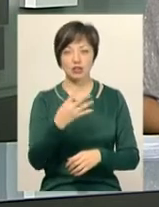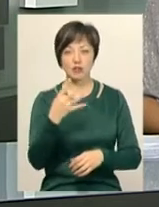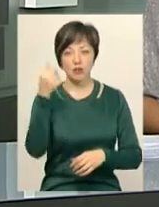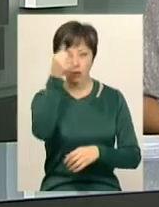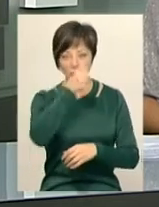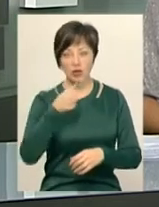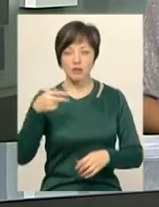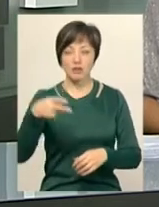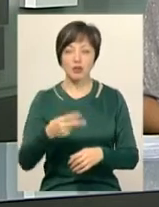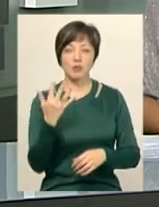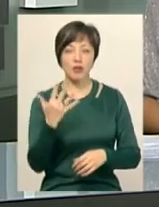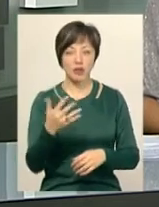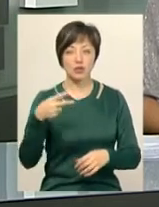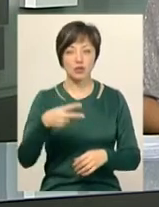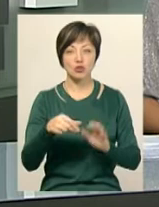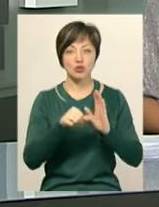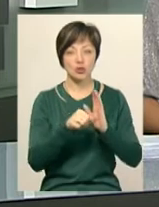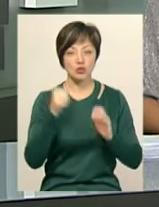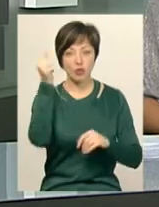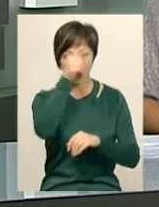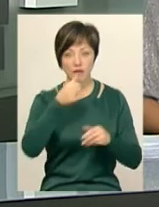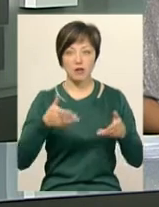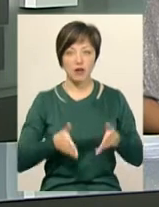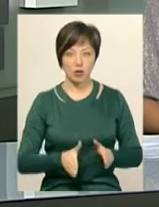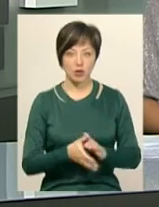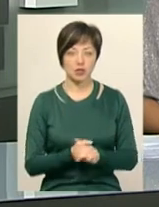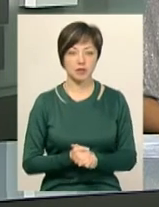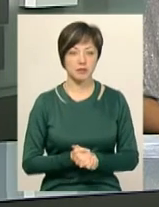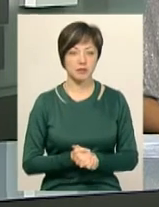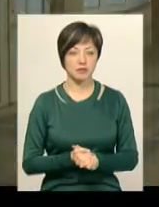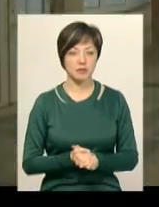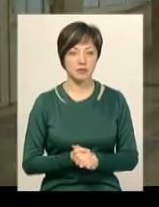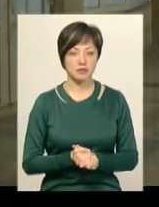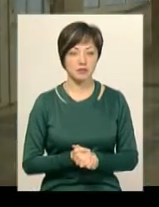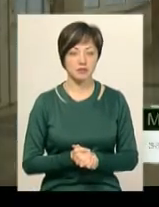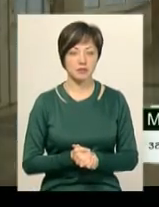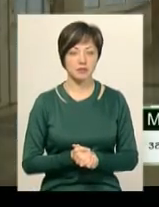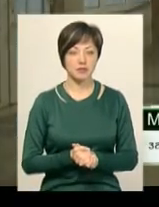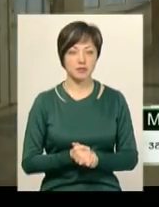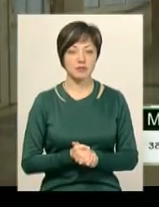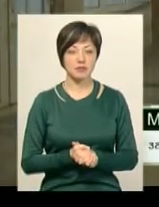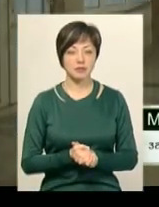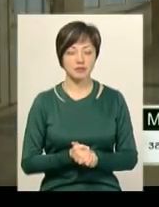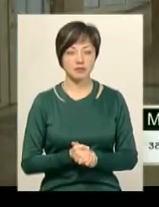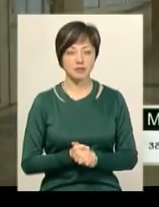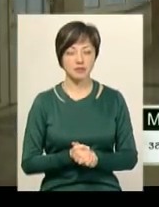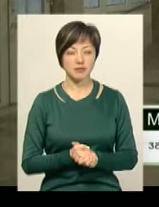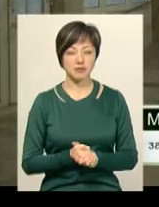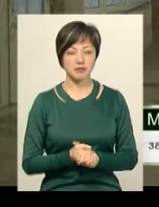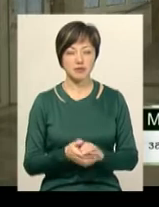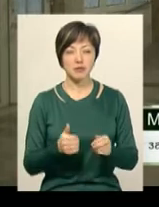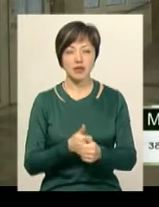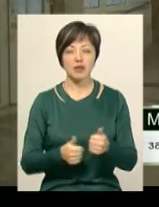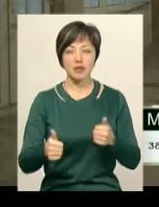та 2005-2006 років народження. На лідеруючих позиціях ті команди, які